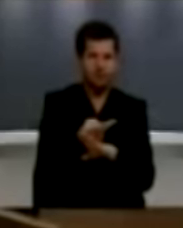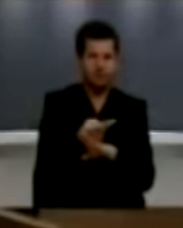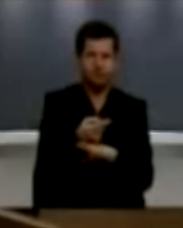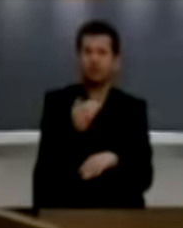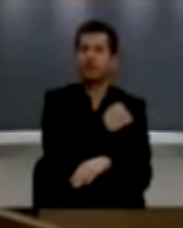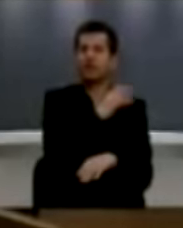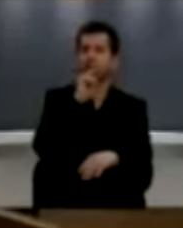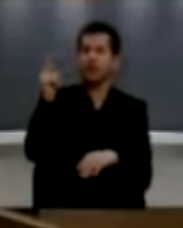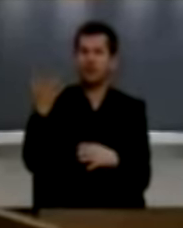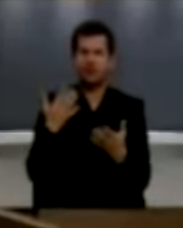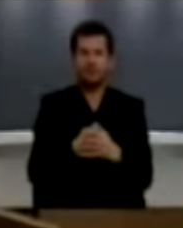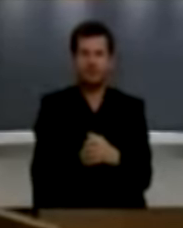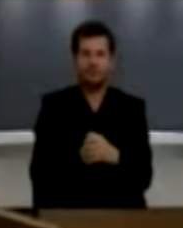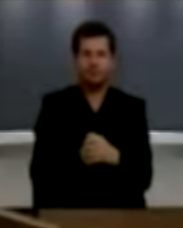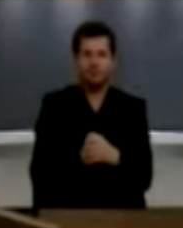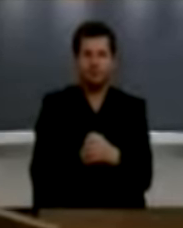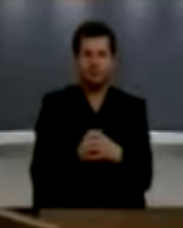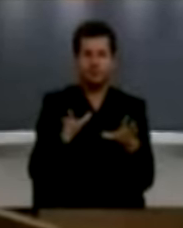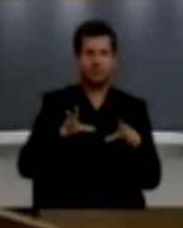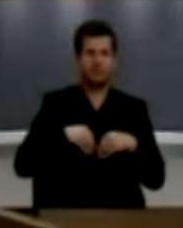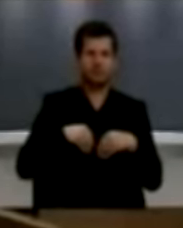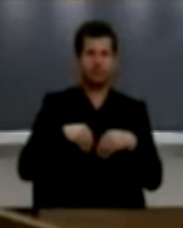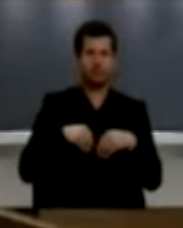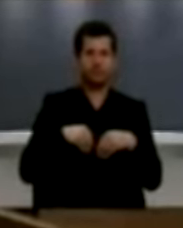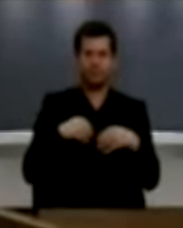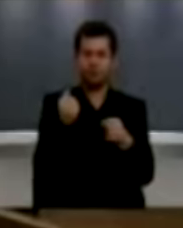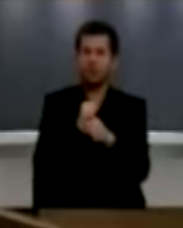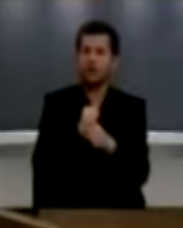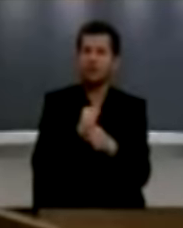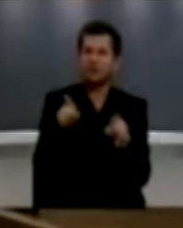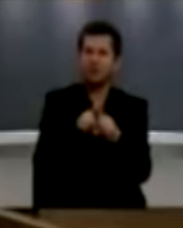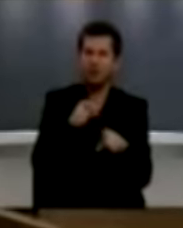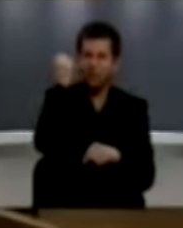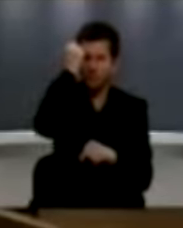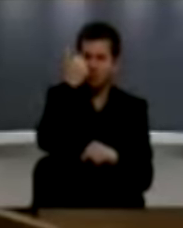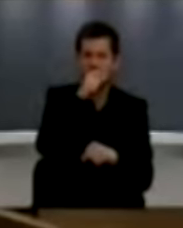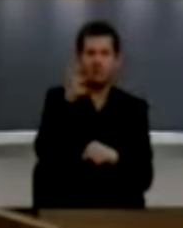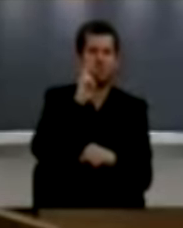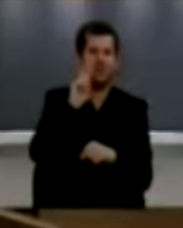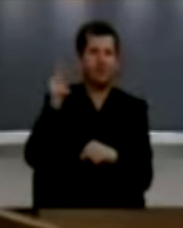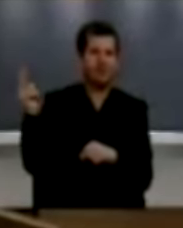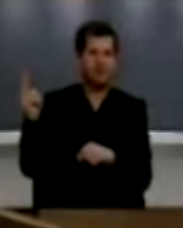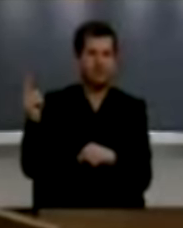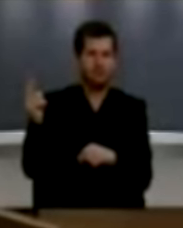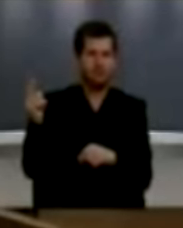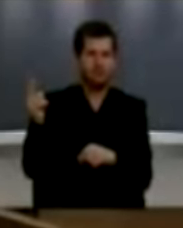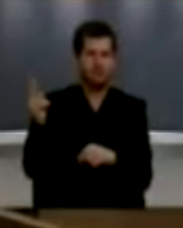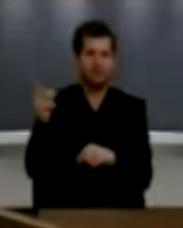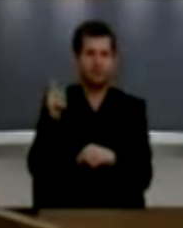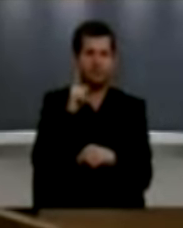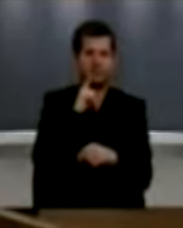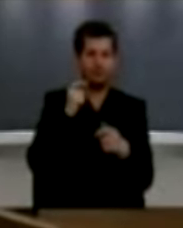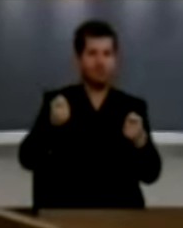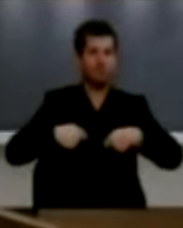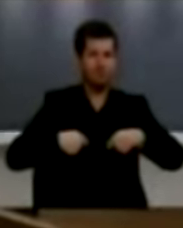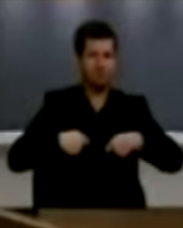të tjerët. U pranua rruga e bës njëzimit Kosovës sepse thanë të tjerët. Po me na thonë tjerët revokojni pavarësis a